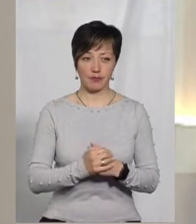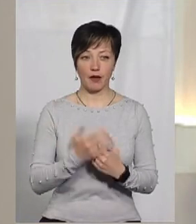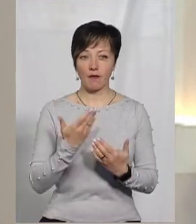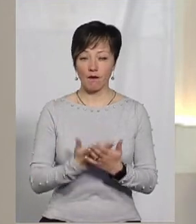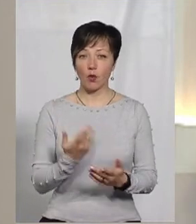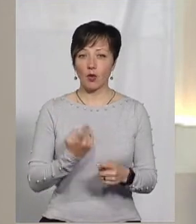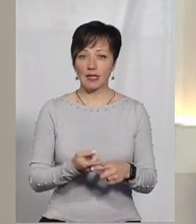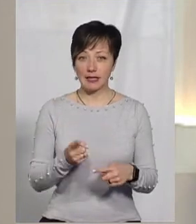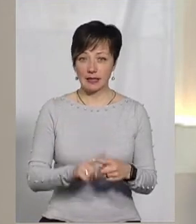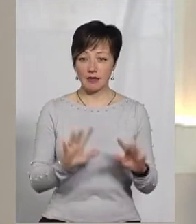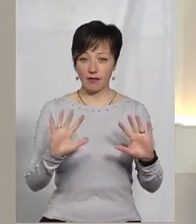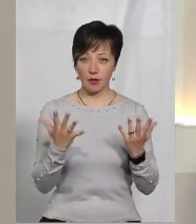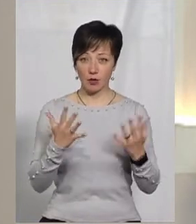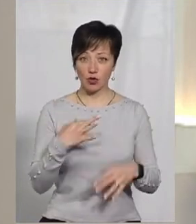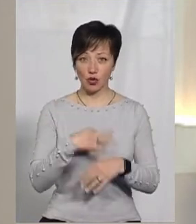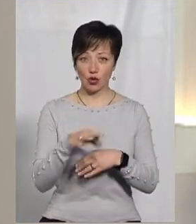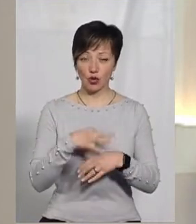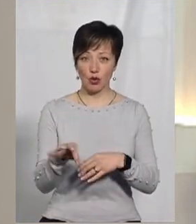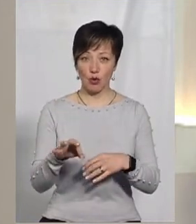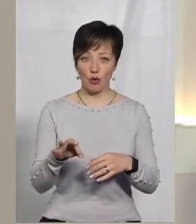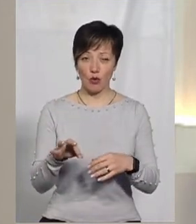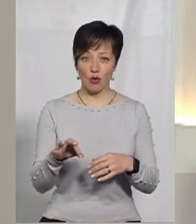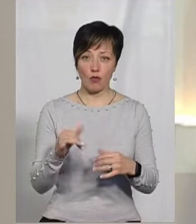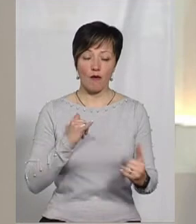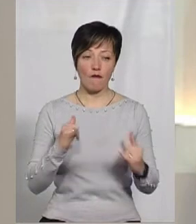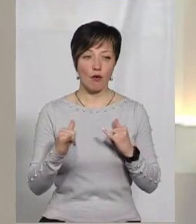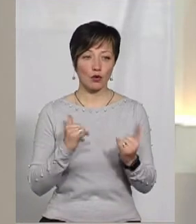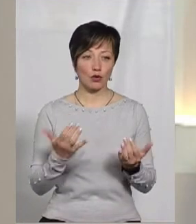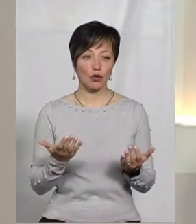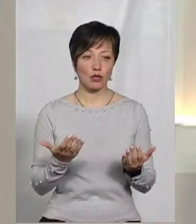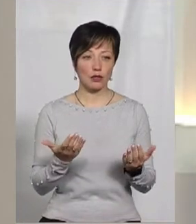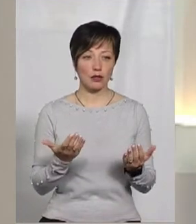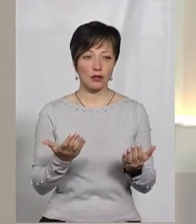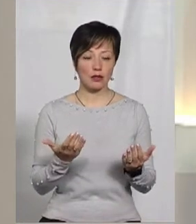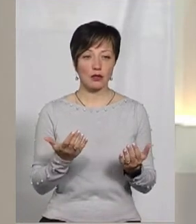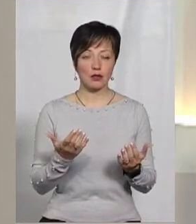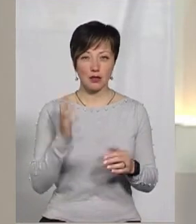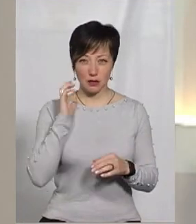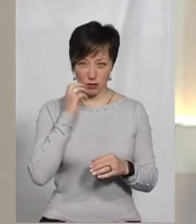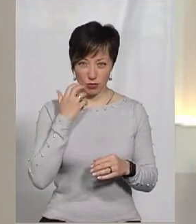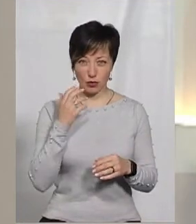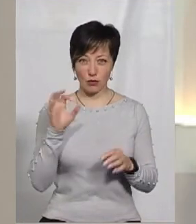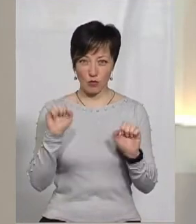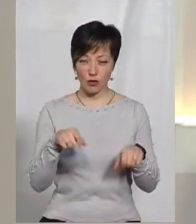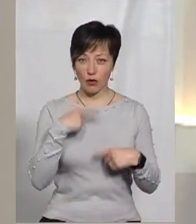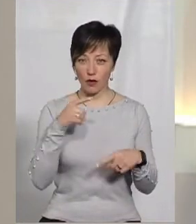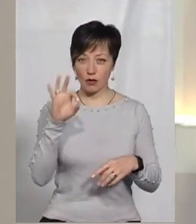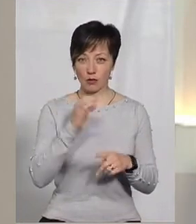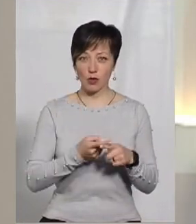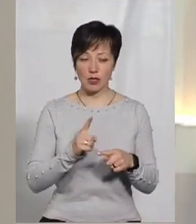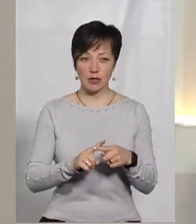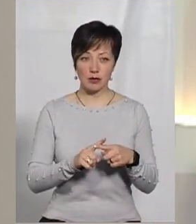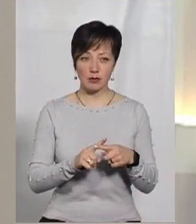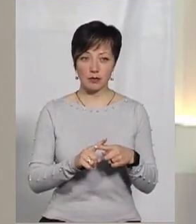Оці приклади жорстокого поводження, наскільки серйозно про це можна говорити?